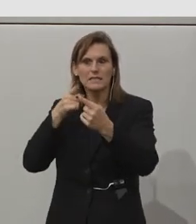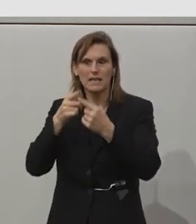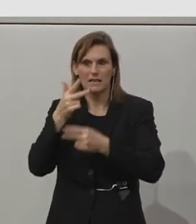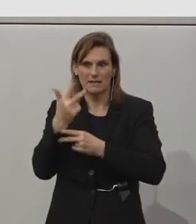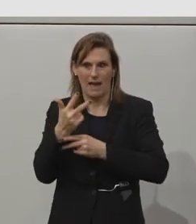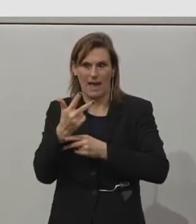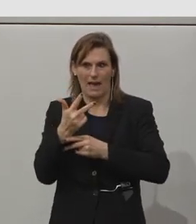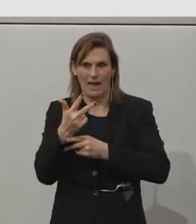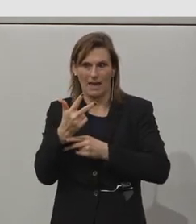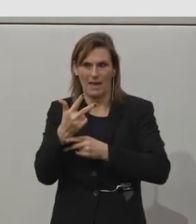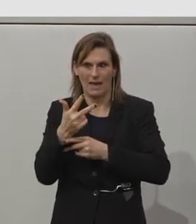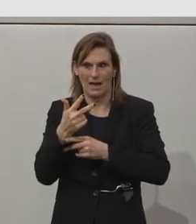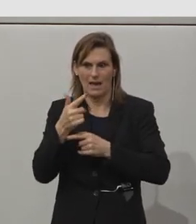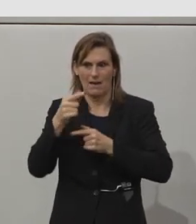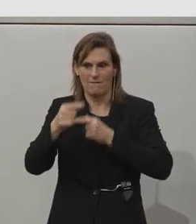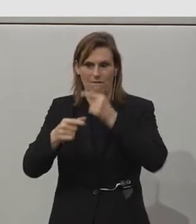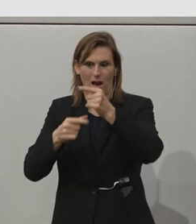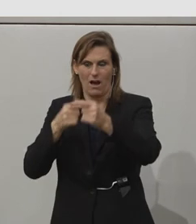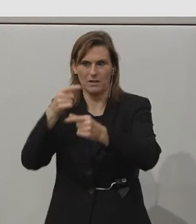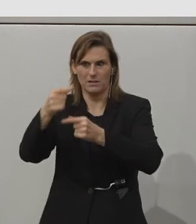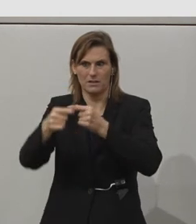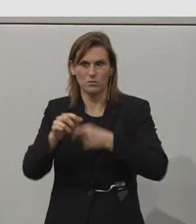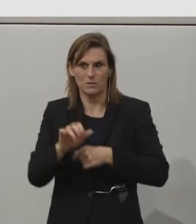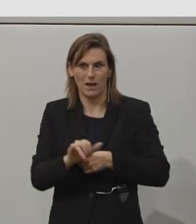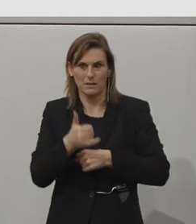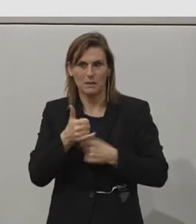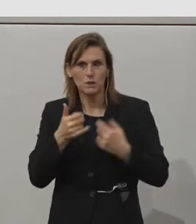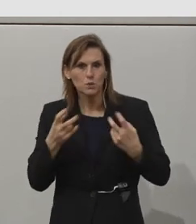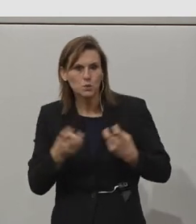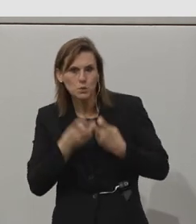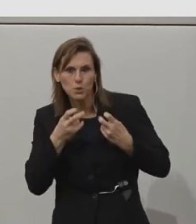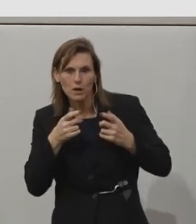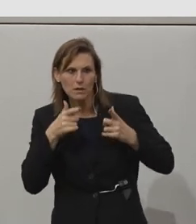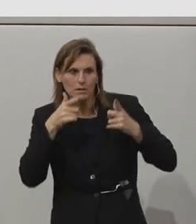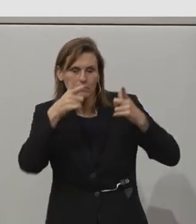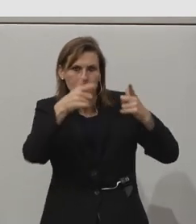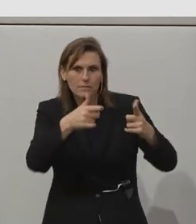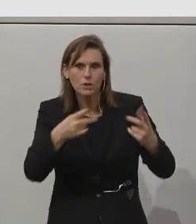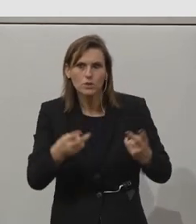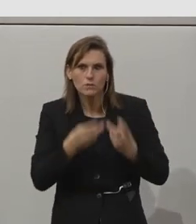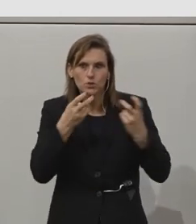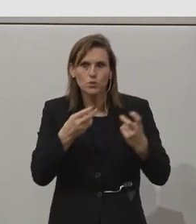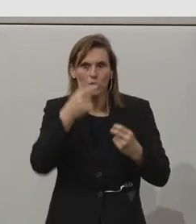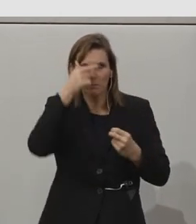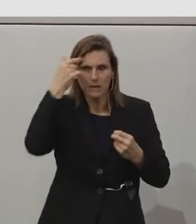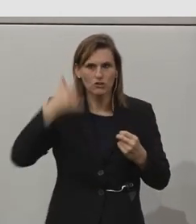Phasen. Wir werden mit dem mobilen Container Jugendliche aufsuchen und gemeinsam mit den Jugendlichen arbeiten. Und das ist auch